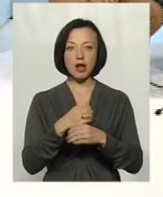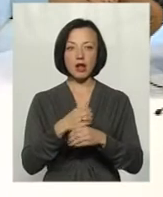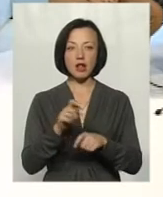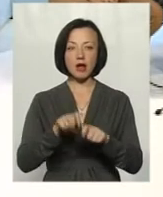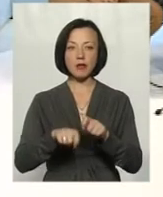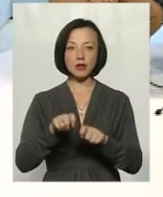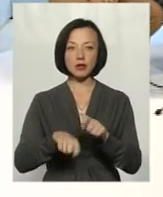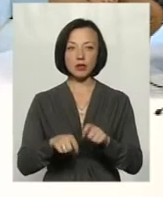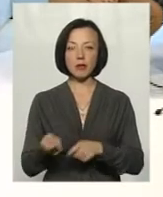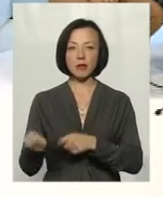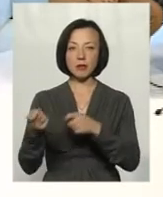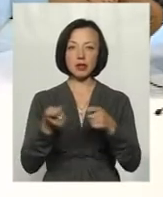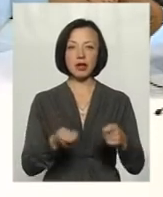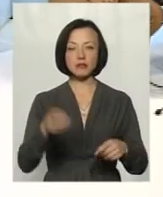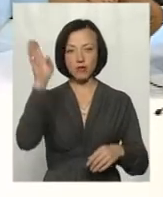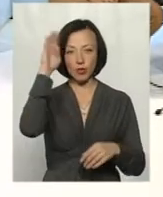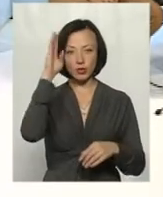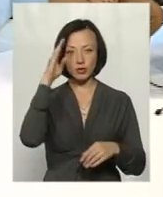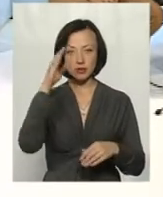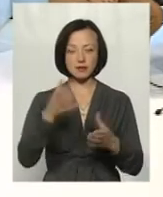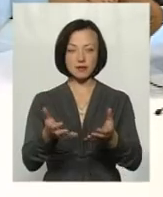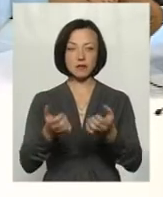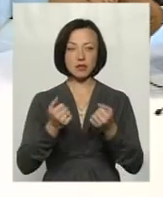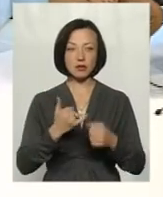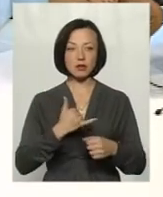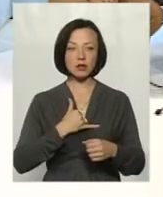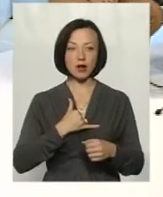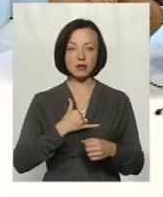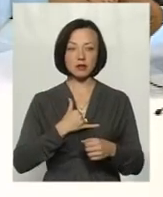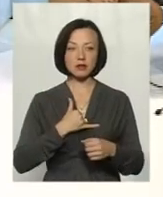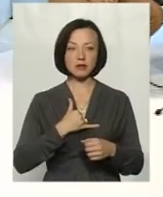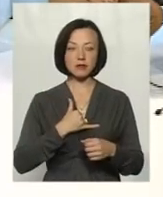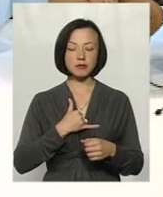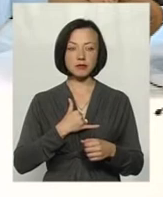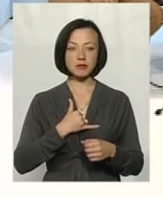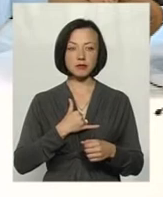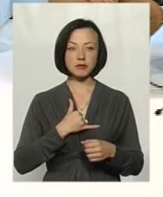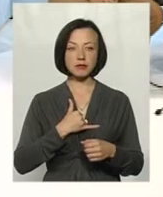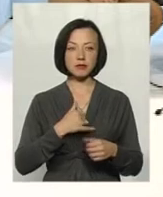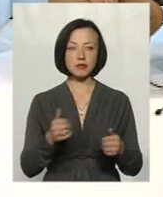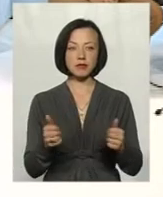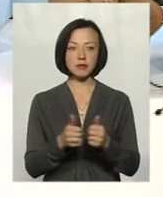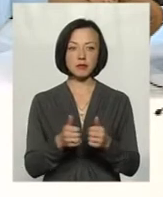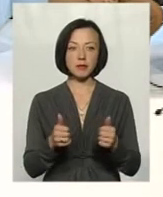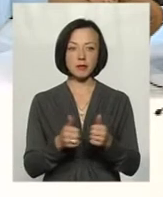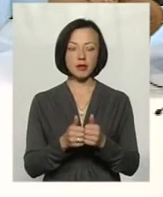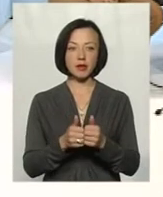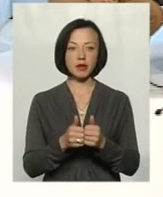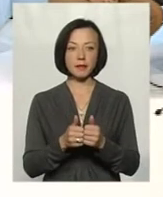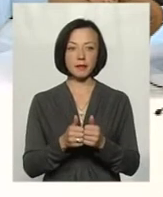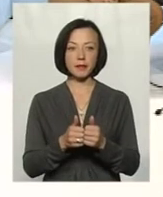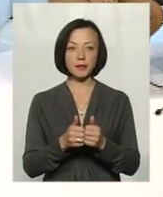аналіз води, взяти на стоваристу, тут рядом біля авто, ой, є.